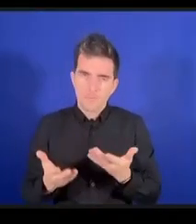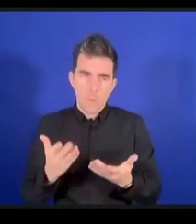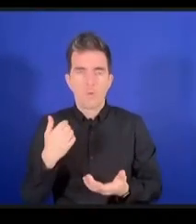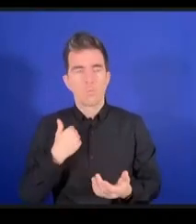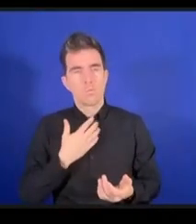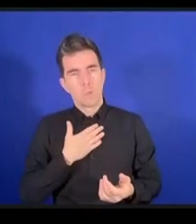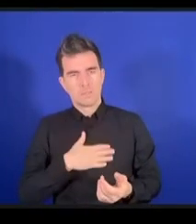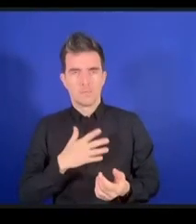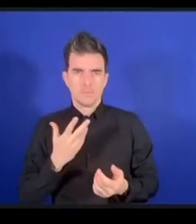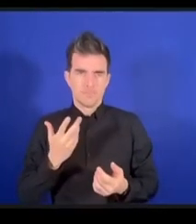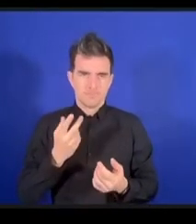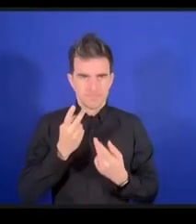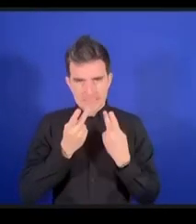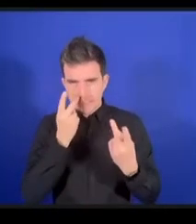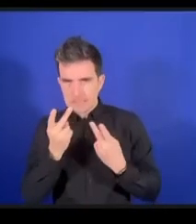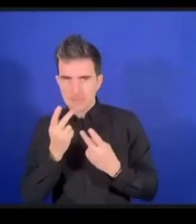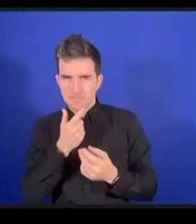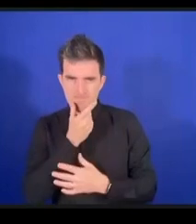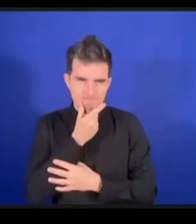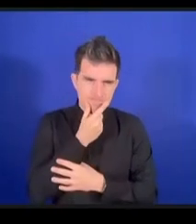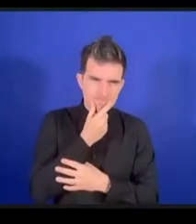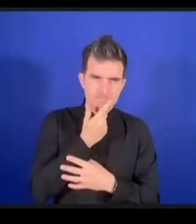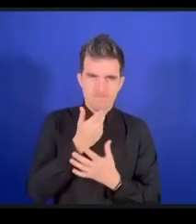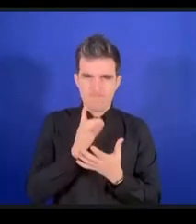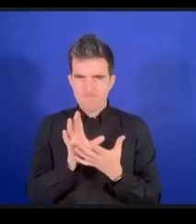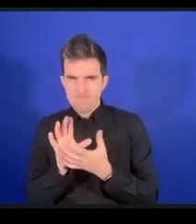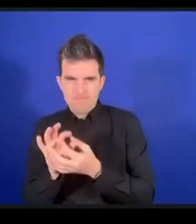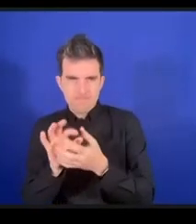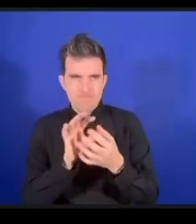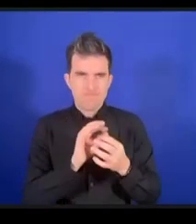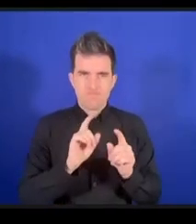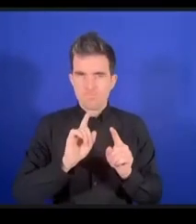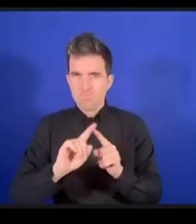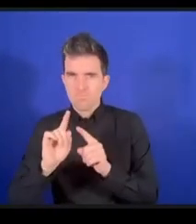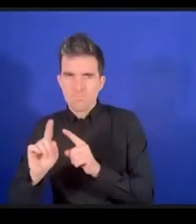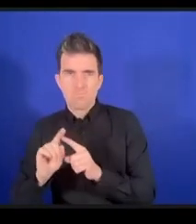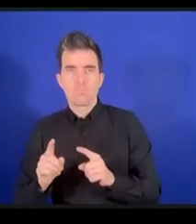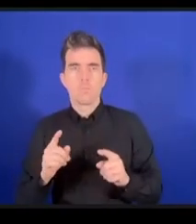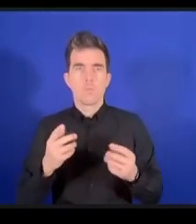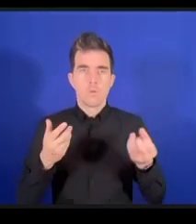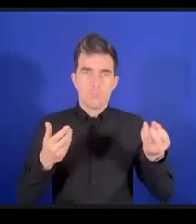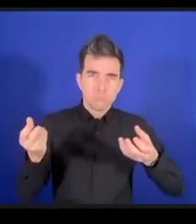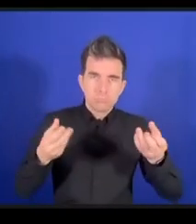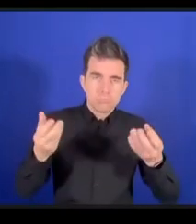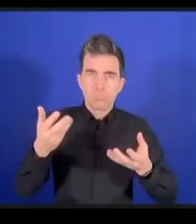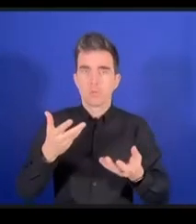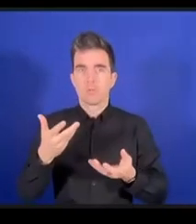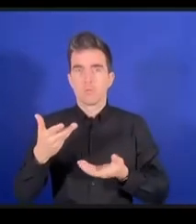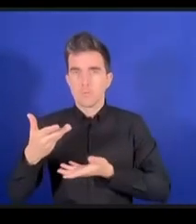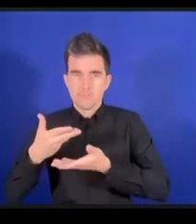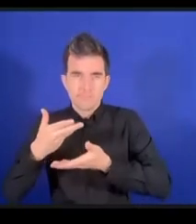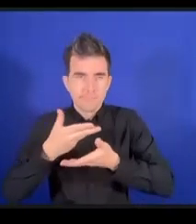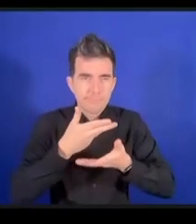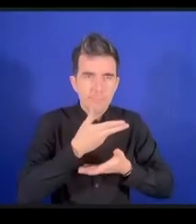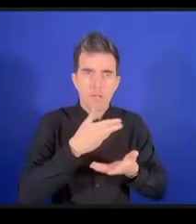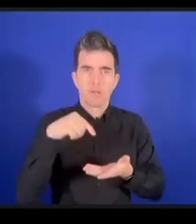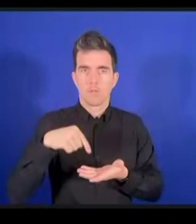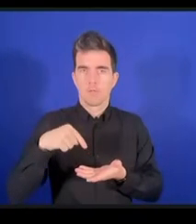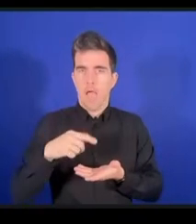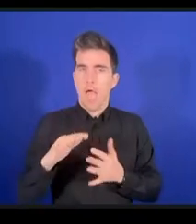de messages de communication je crois qu'il y a vraiment un potentiel qui peut avoir